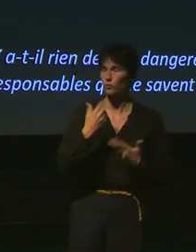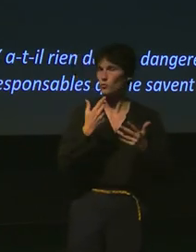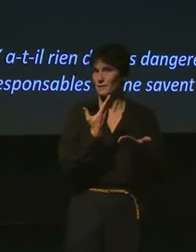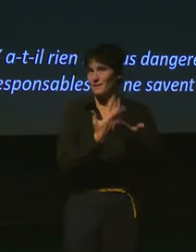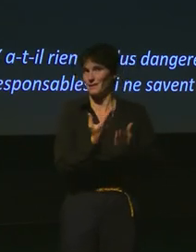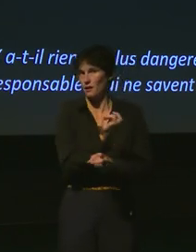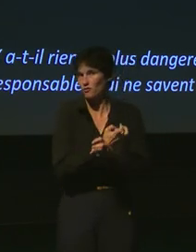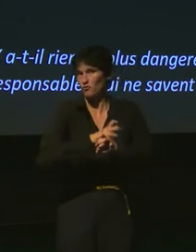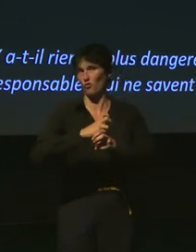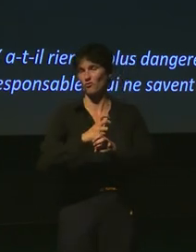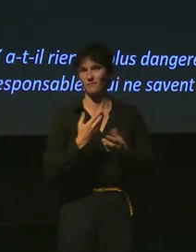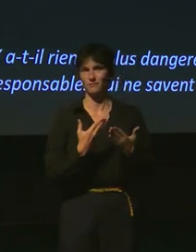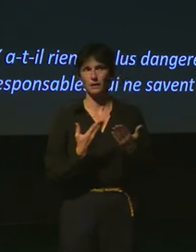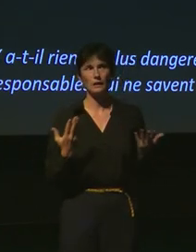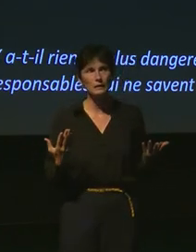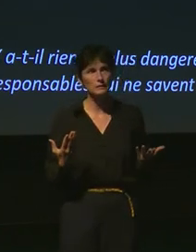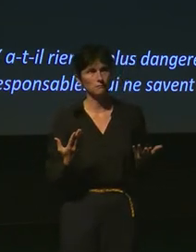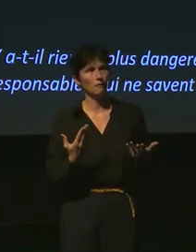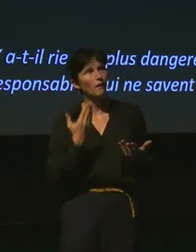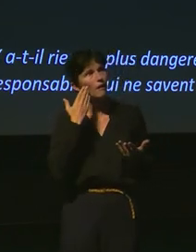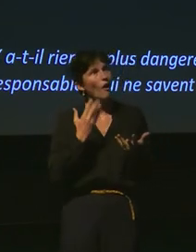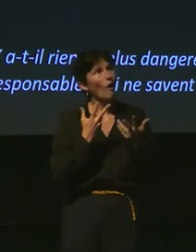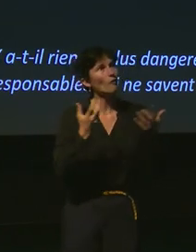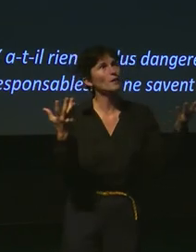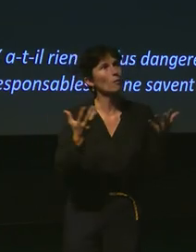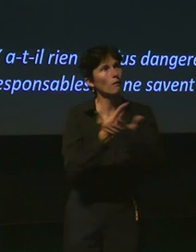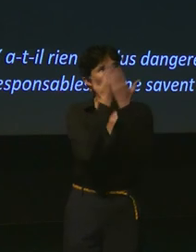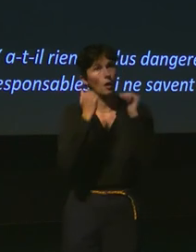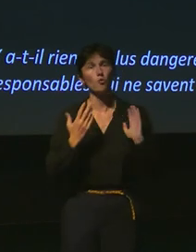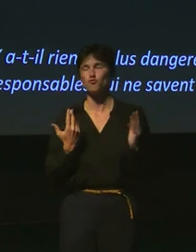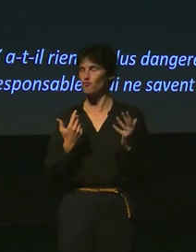Si le sapin, c'est du beau. Pou, on en ramasse plein de wachings. D'accord.